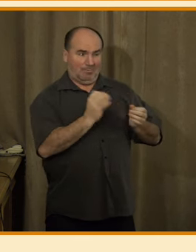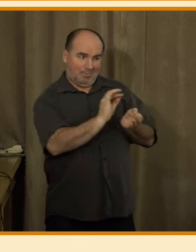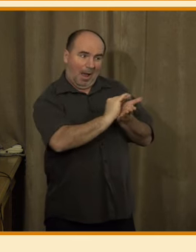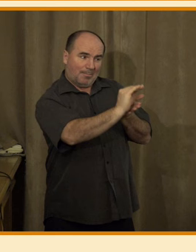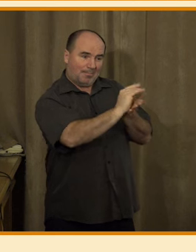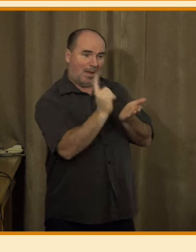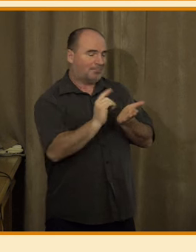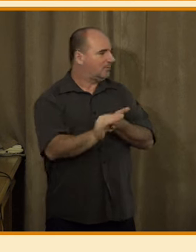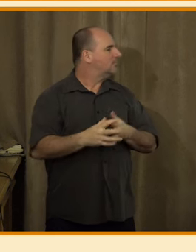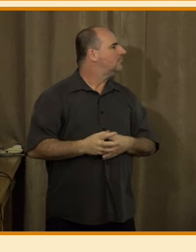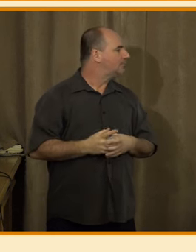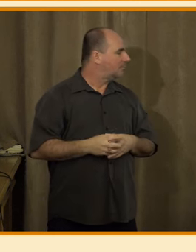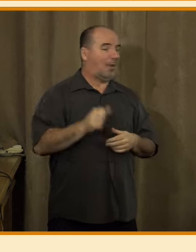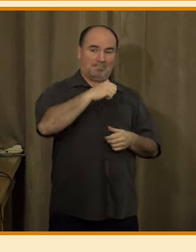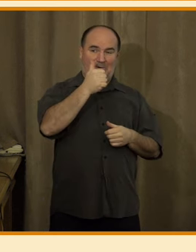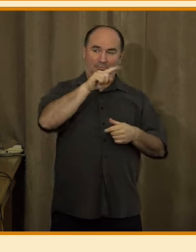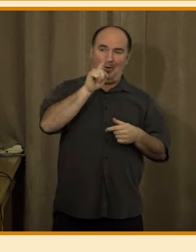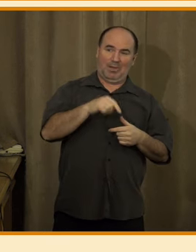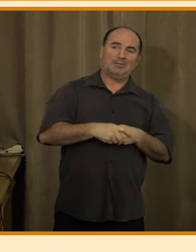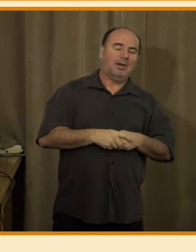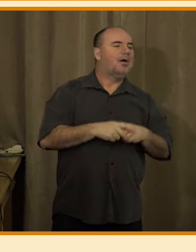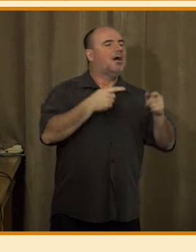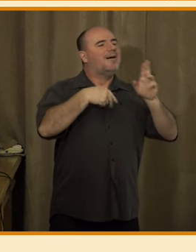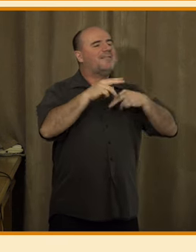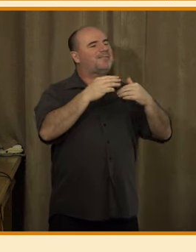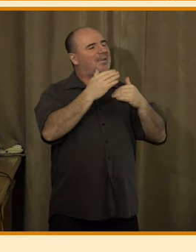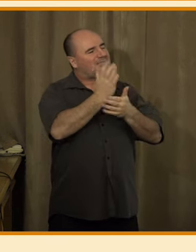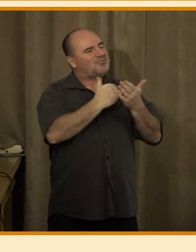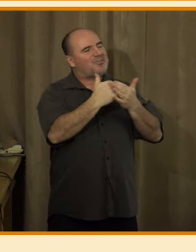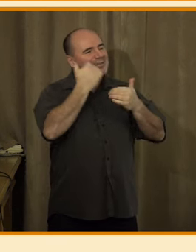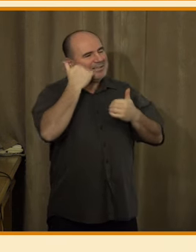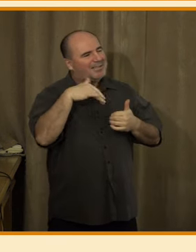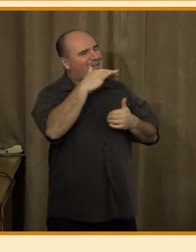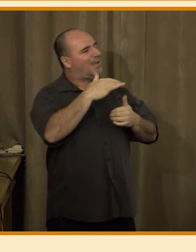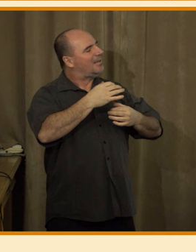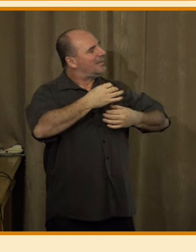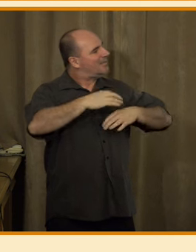větší část lidí se na internetu cítí být svobodná.